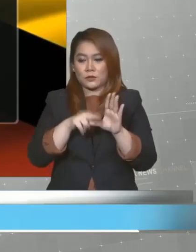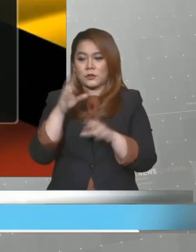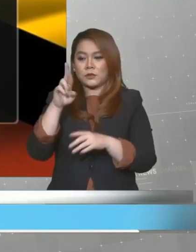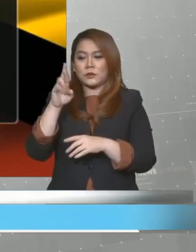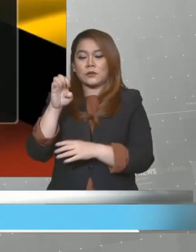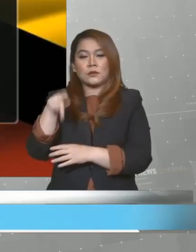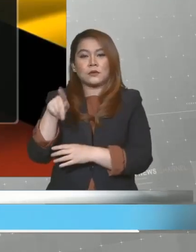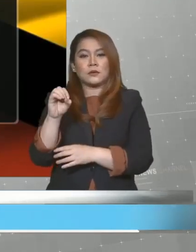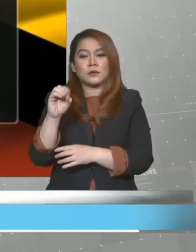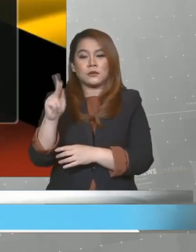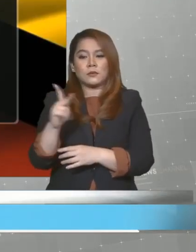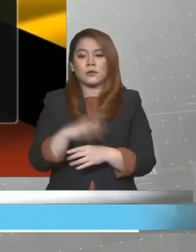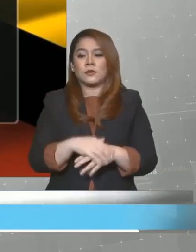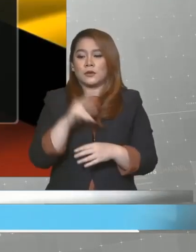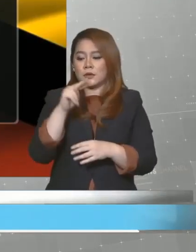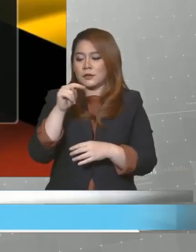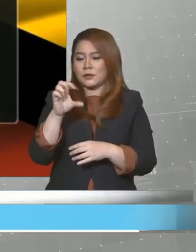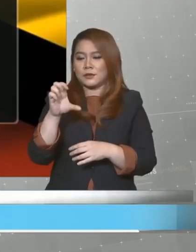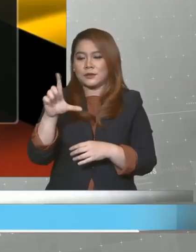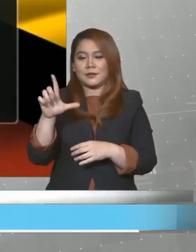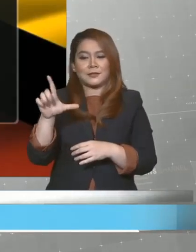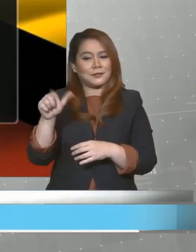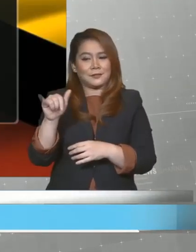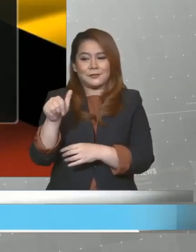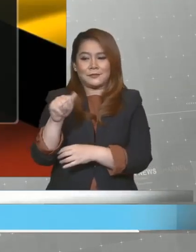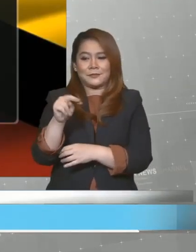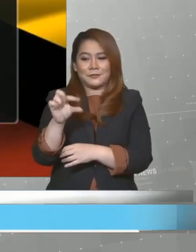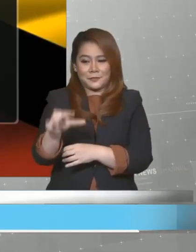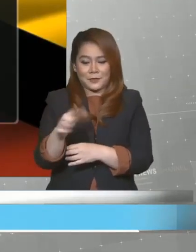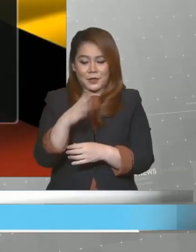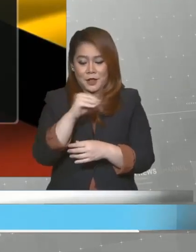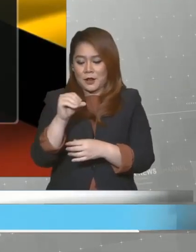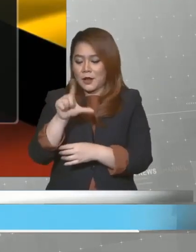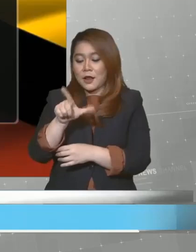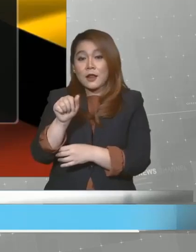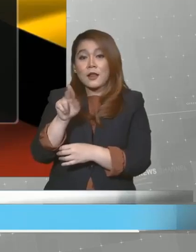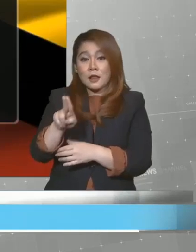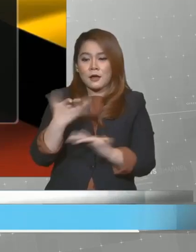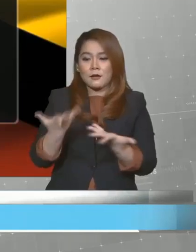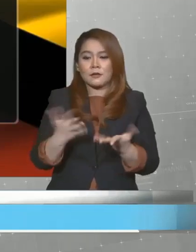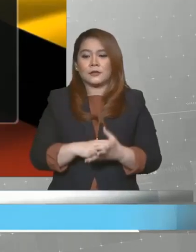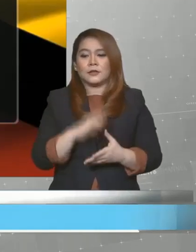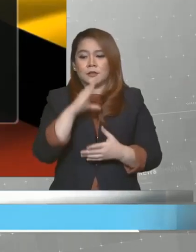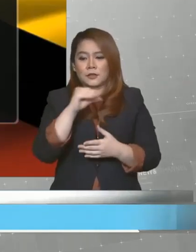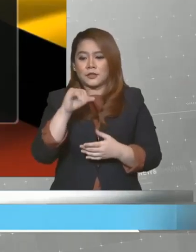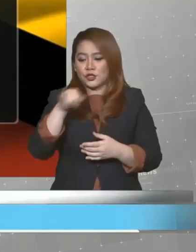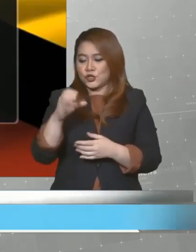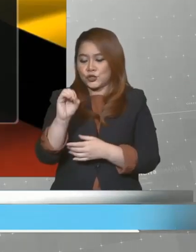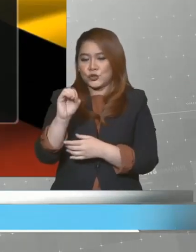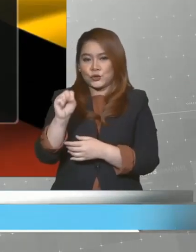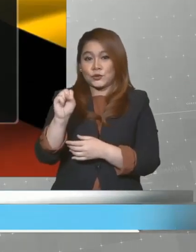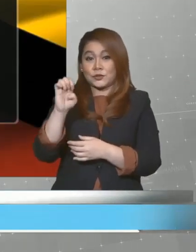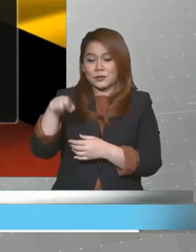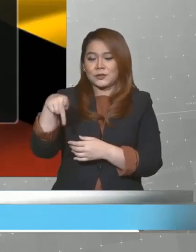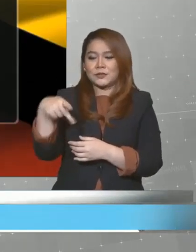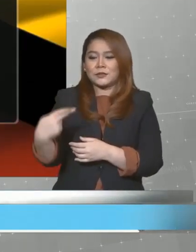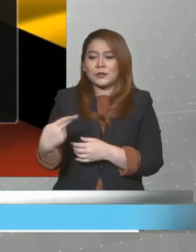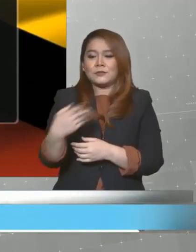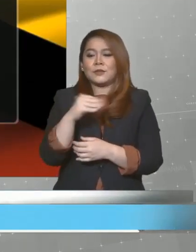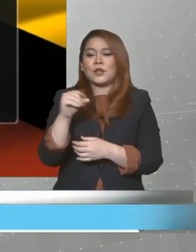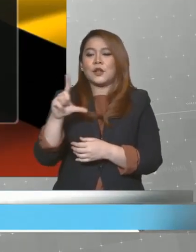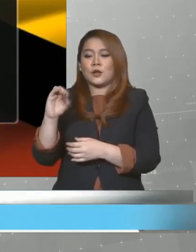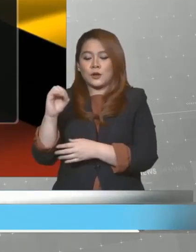Nyelayang Unau Macan, Lau Kiu Ming Bukit Asik, Josephine Lau Kiu Ping Dudung, Le Wuping